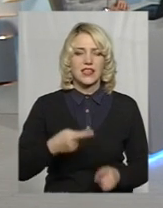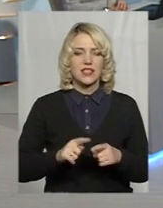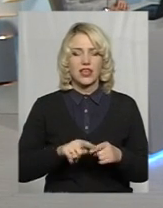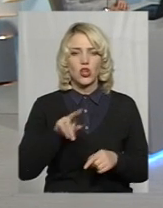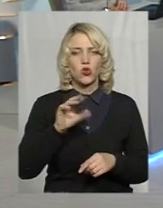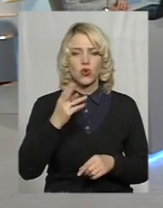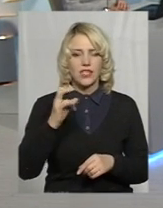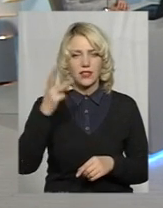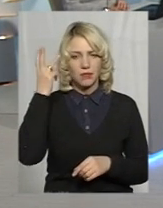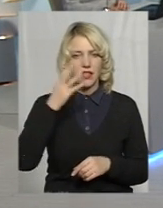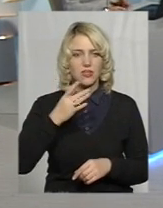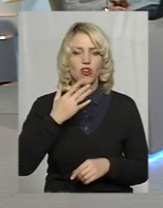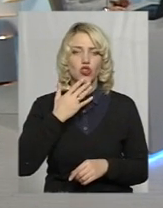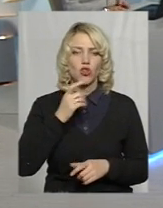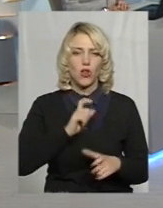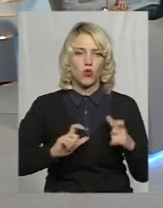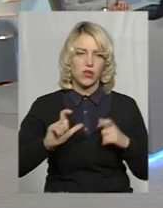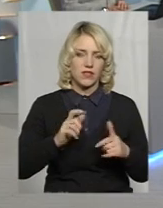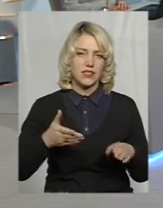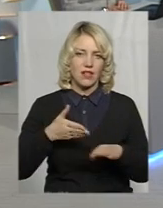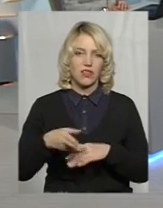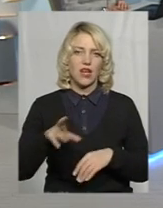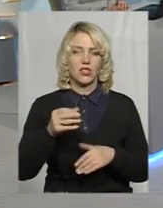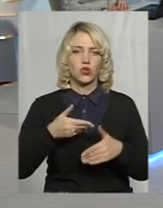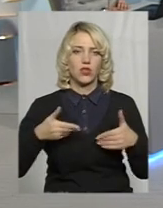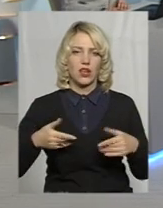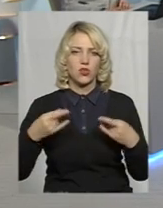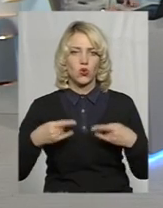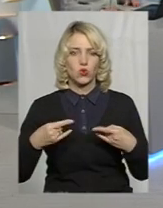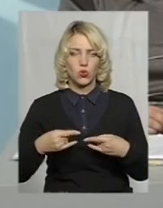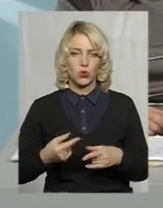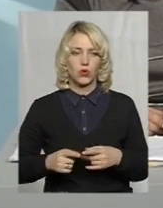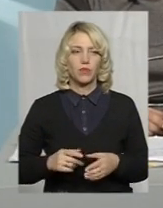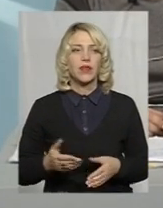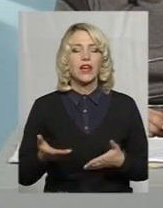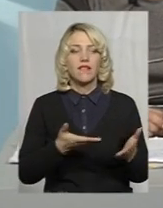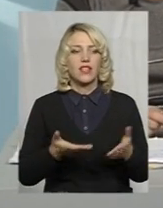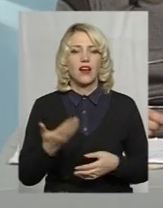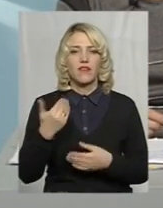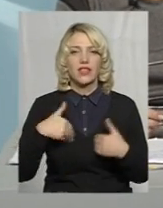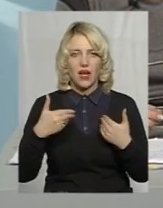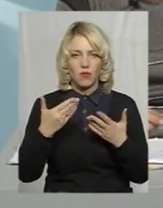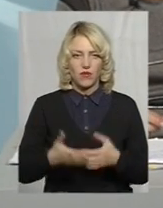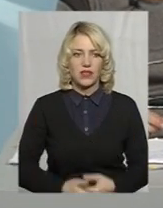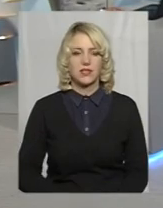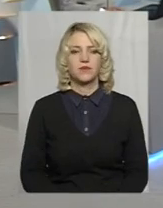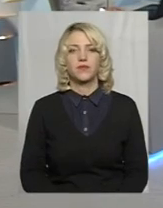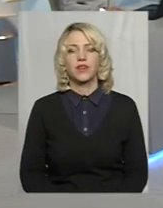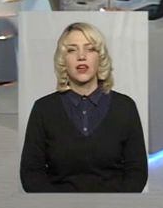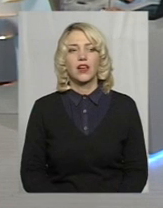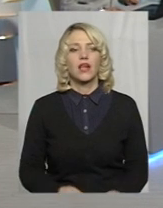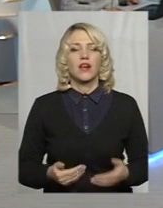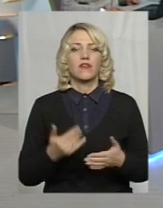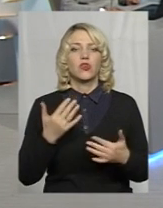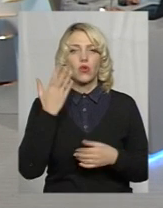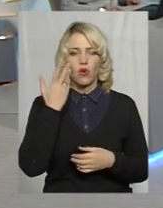Хмельницького національного університету, завітали до нас у студію. Вітаю вас. Доброго дня. Доброго дня. Отже, відколи,